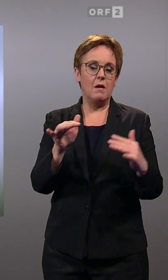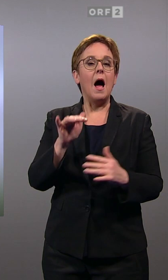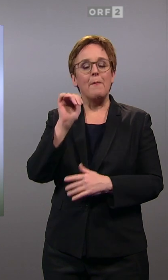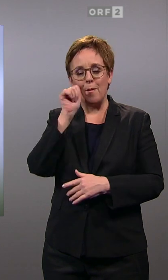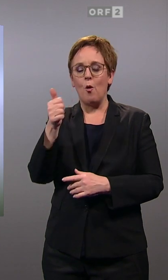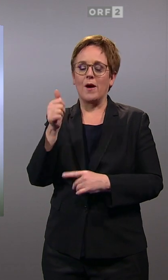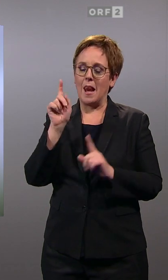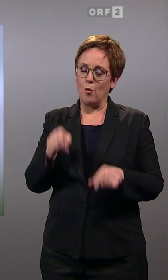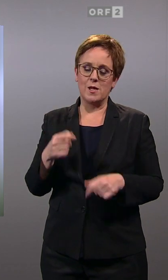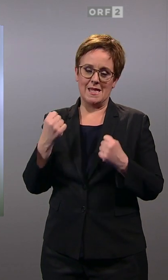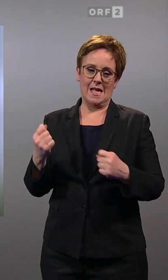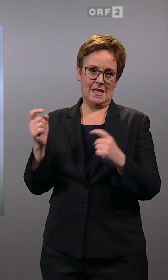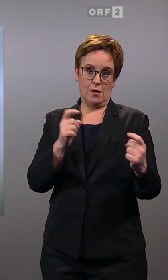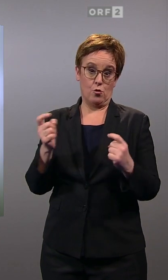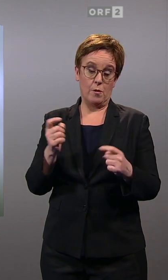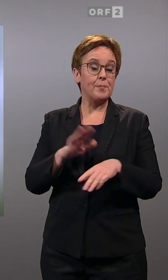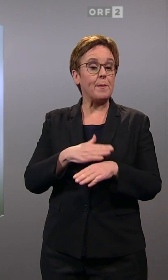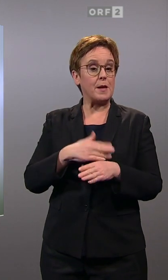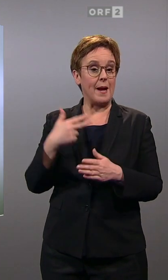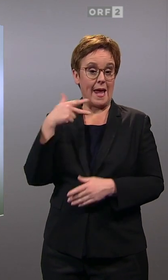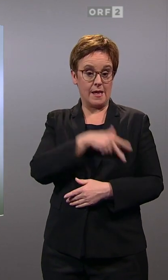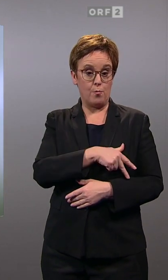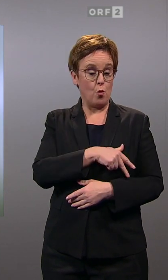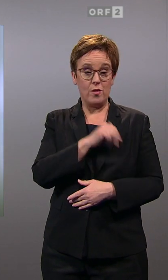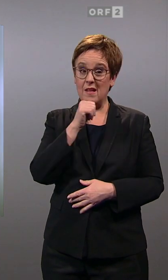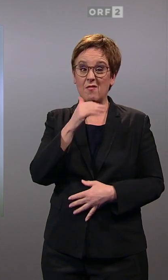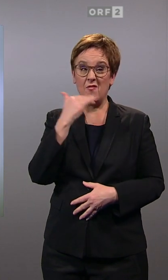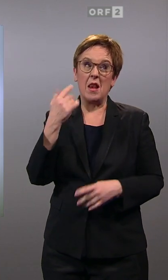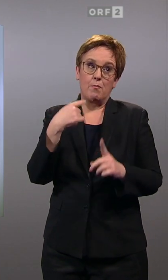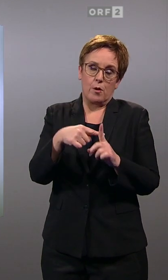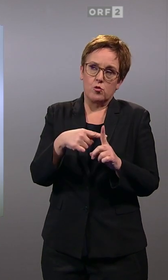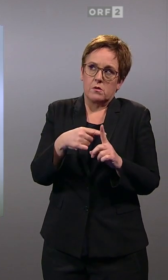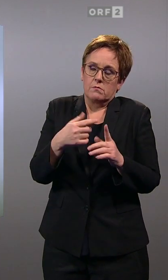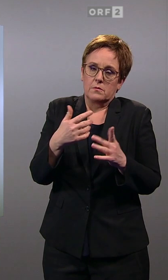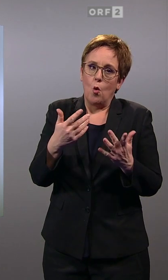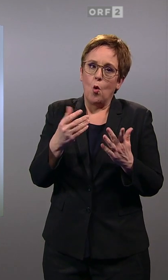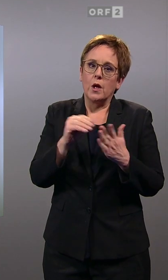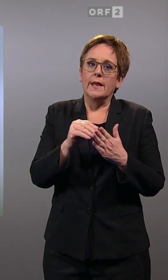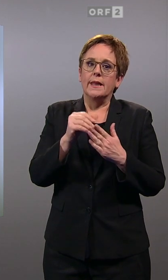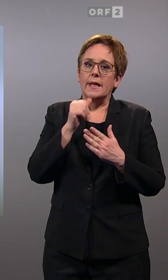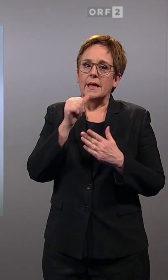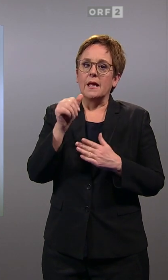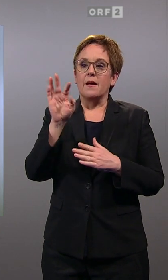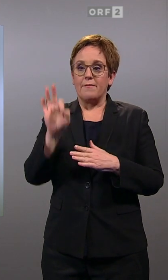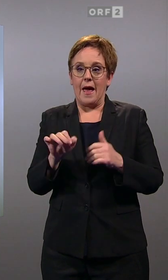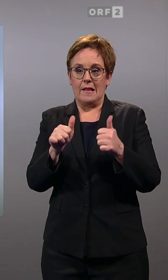wieder losgehen. Natürlich, wenn die SPÖ nicht deutlich zulegt oder deutlich weniger zulegt als die Freiheitlichen, dann wird es wieder losgehen.